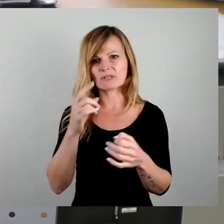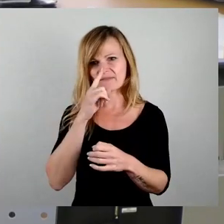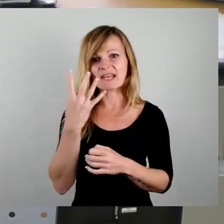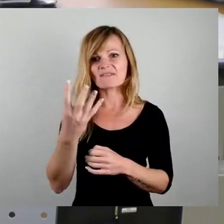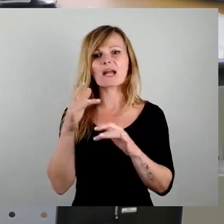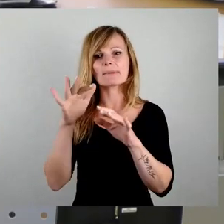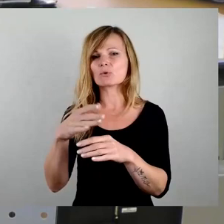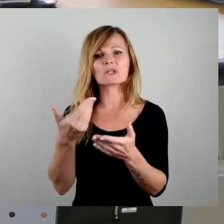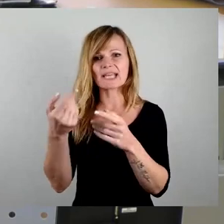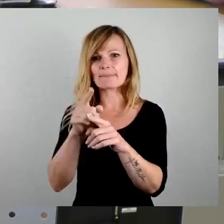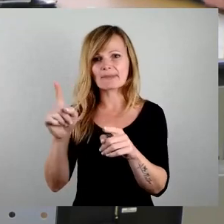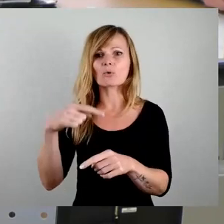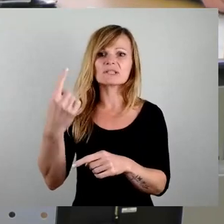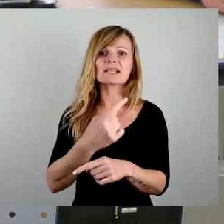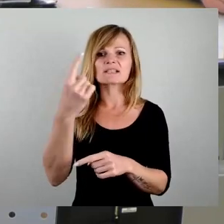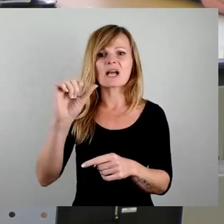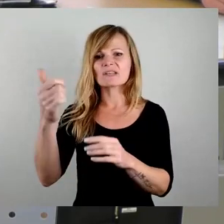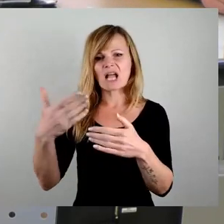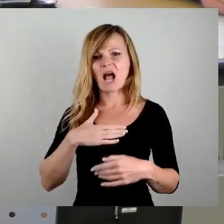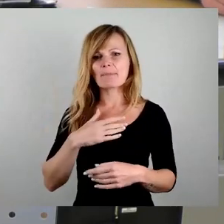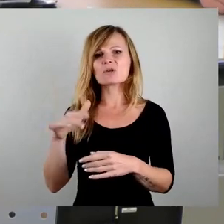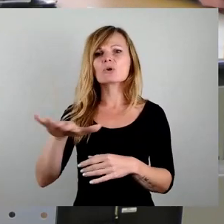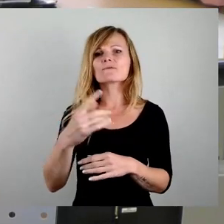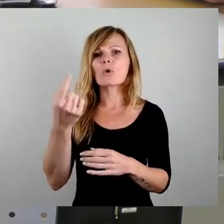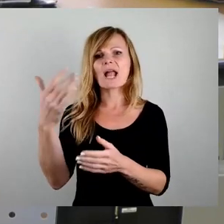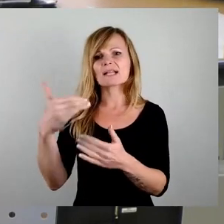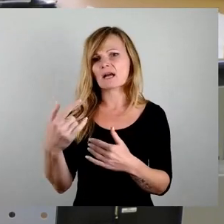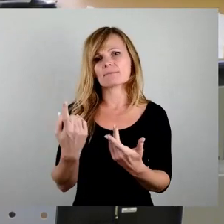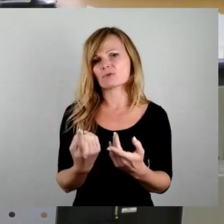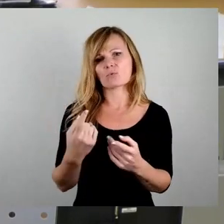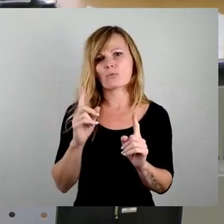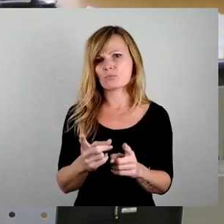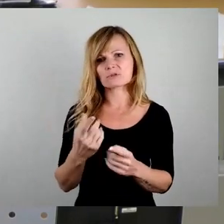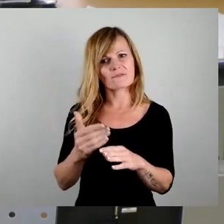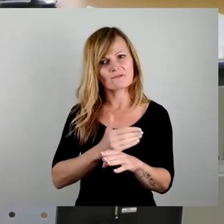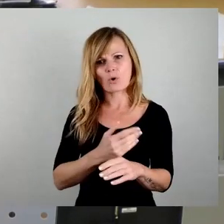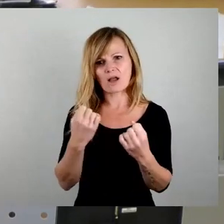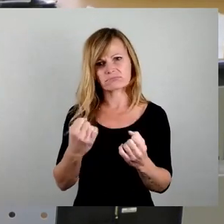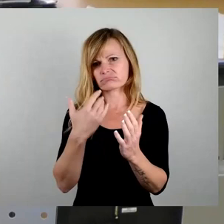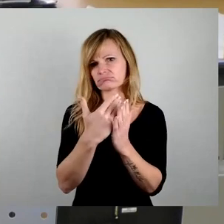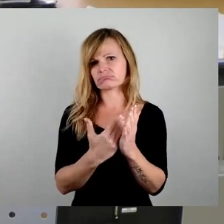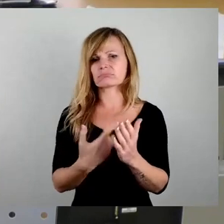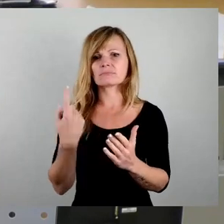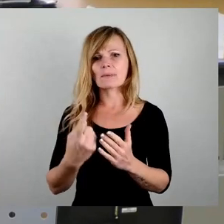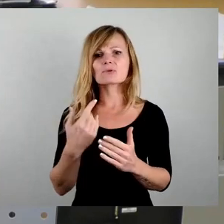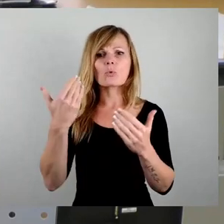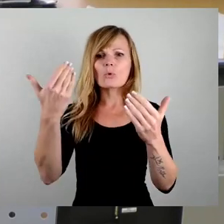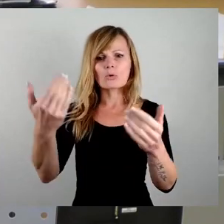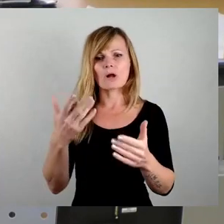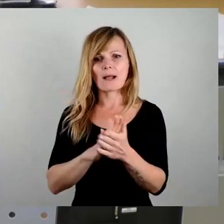will er die nächstes Jahr wieder haben. Also irgendwo muss das Geld ja herkommen. Da beißt sich die Katze in den Schwanz. Sorry, so funktioniert das nicht. Und liebe Linke,